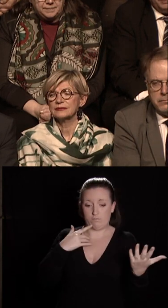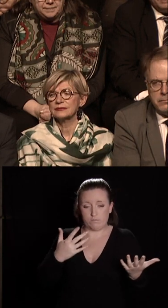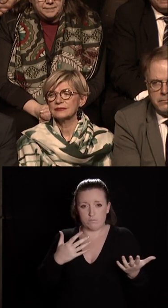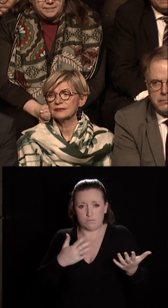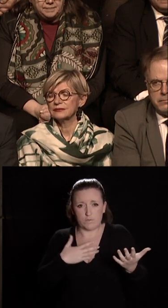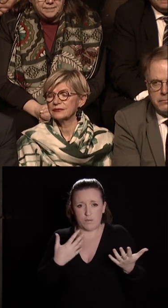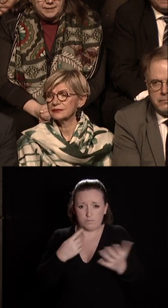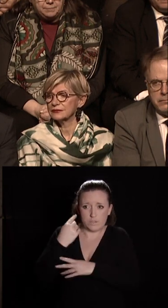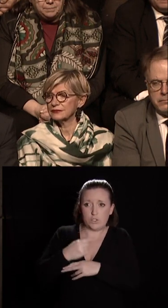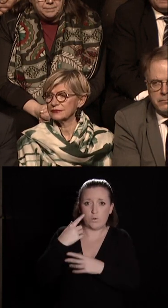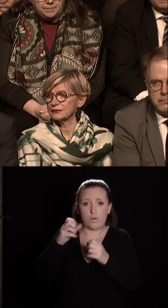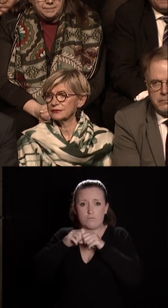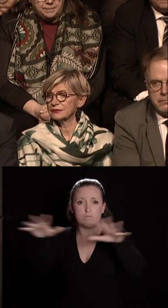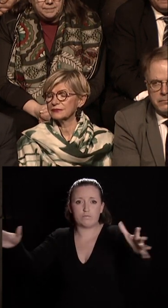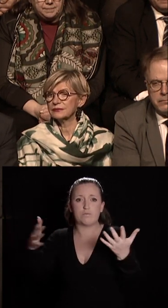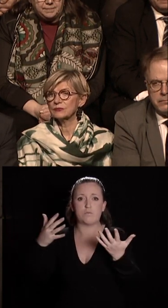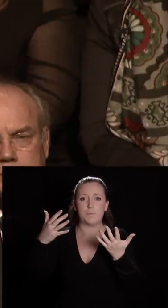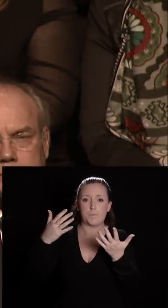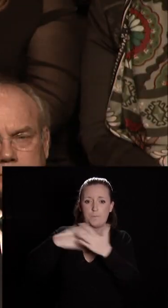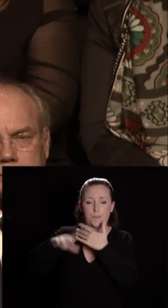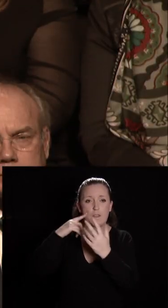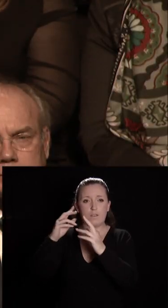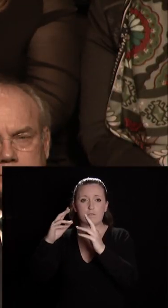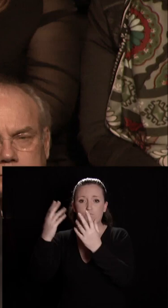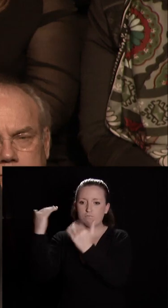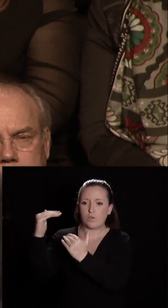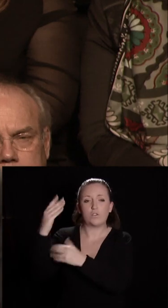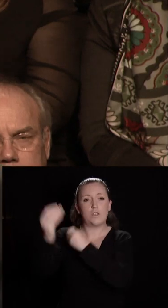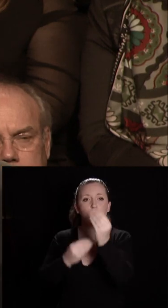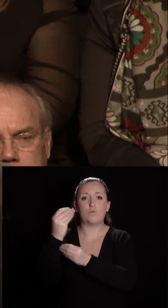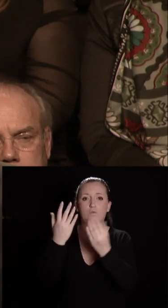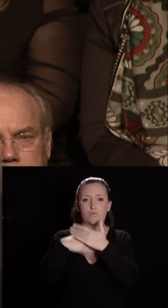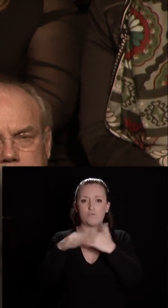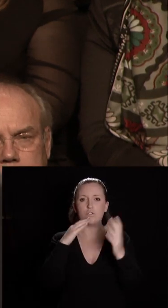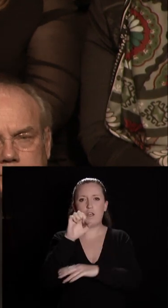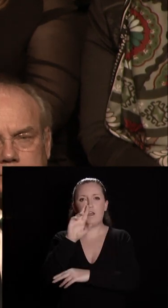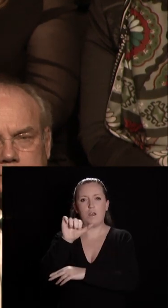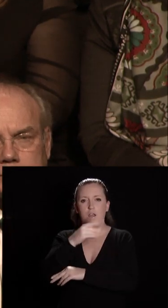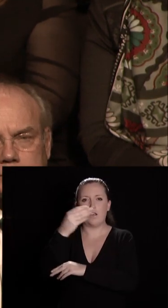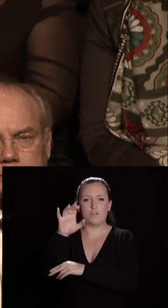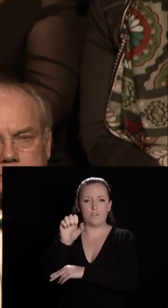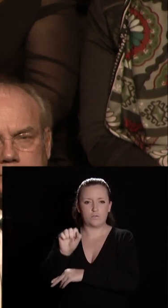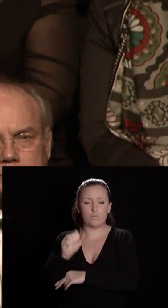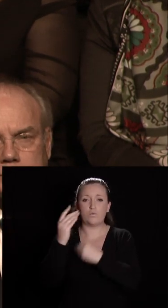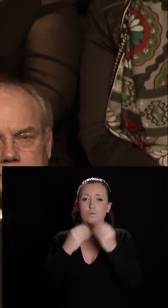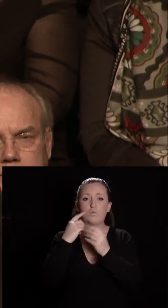à l'étranger à travers leur stage Erasmus ou dans les carrières internationales. Mais nous avons tous ensemble besoin d'avoir encore